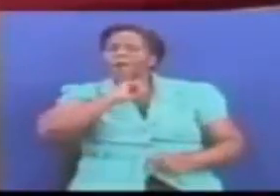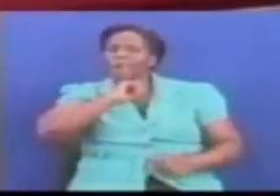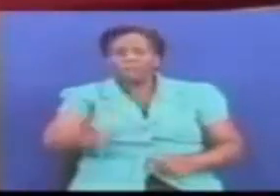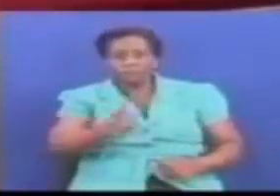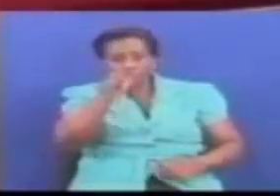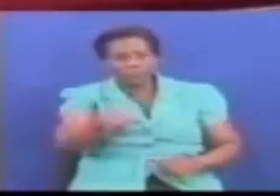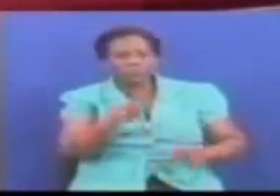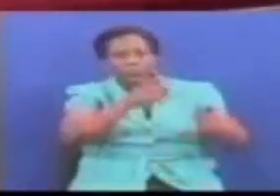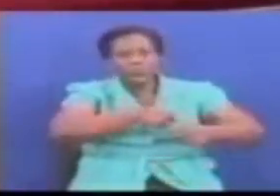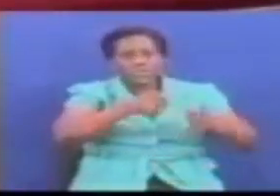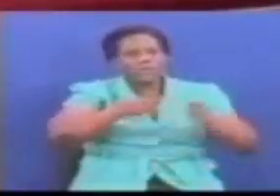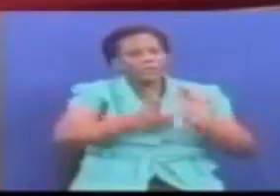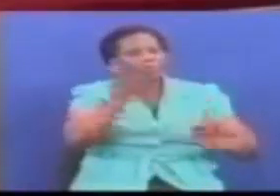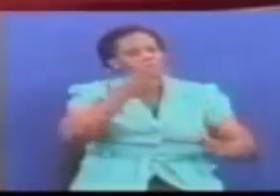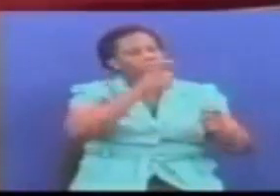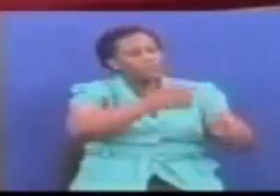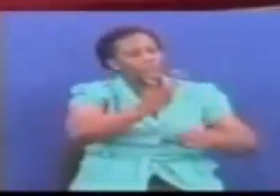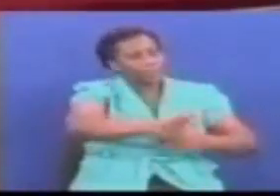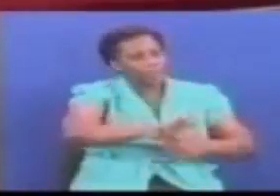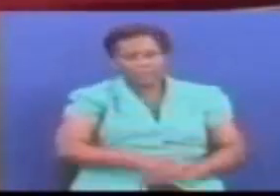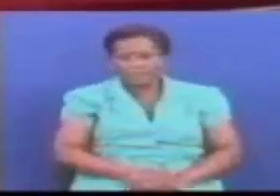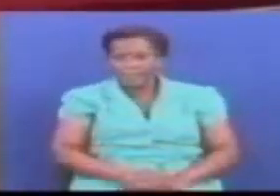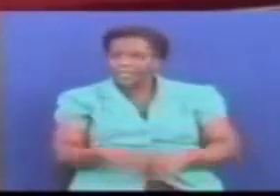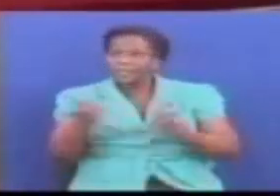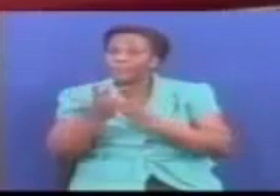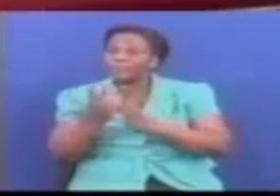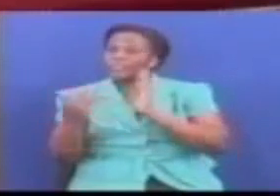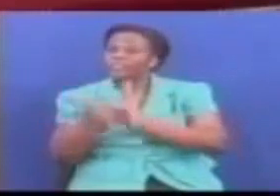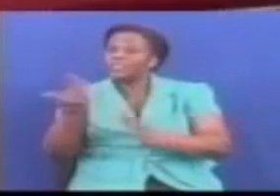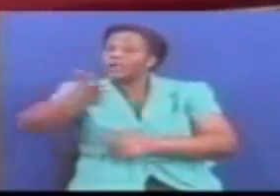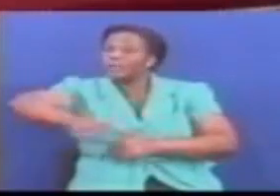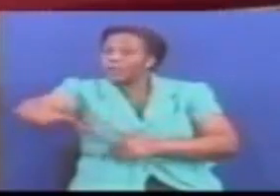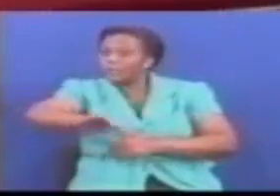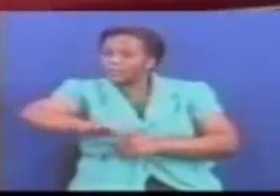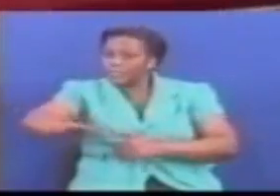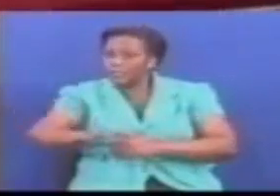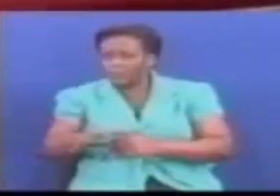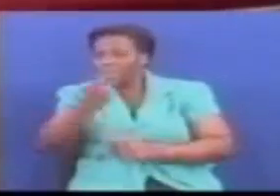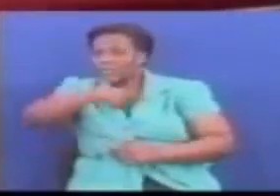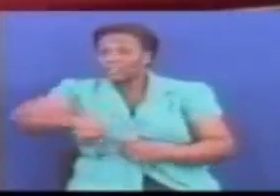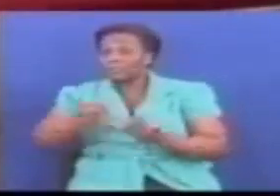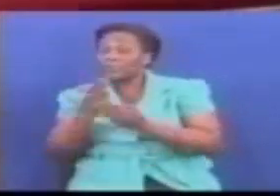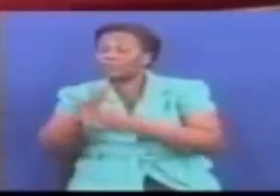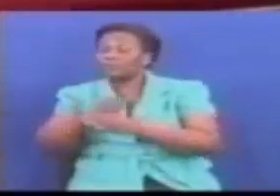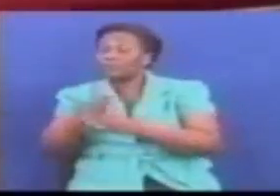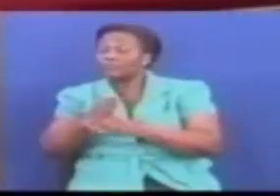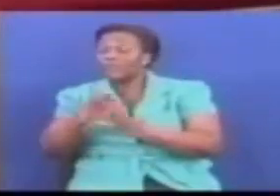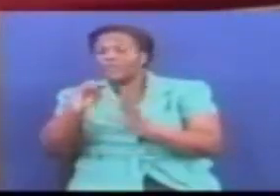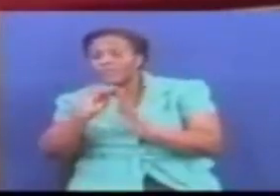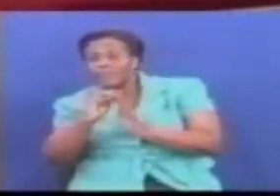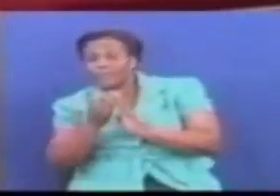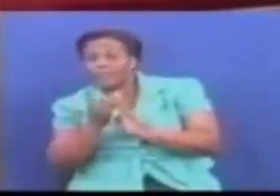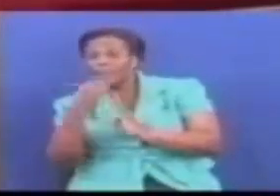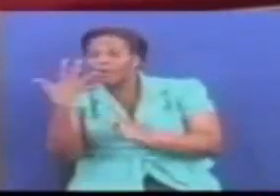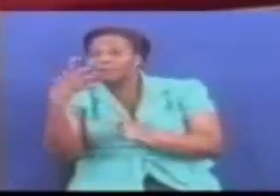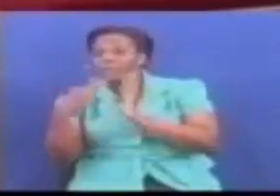Na ata hivyo mwishimabu njekiti Kwa mwishimabu wa sharia mazingira Raisa metumia kifungu namba mtuna sabo cha sharia iyo Kwamba pale